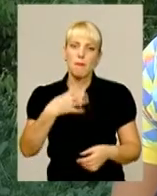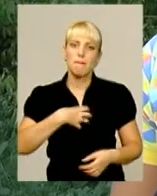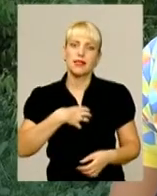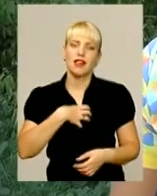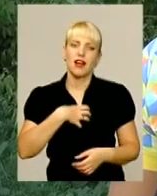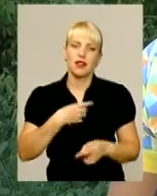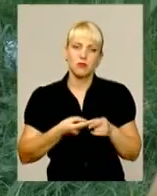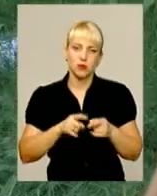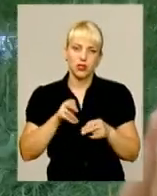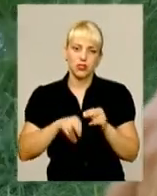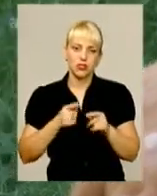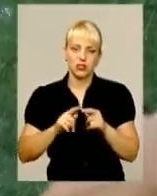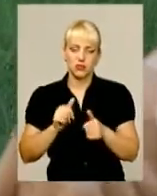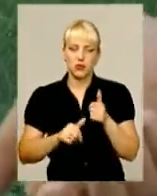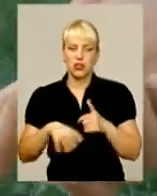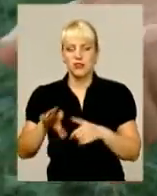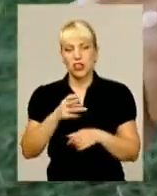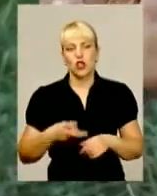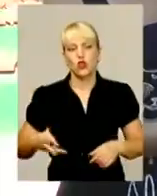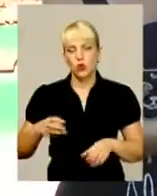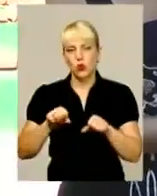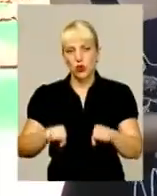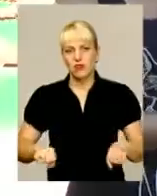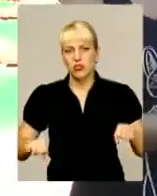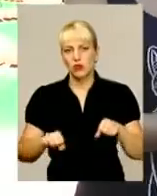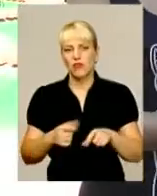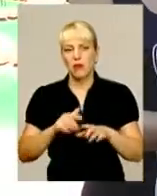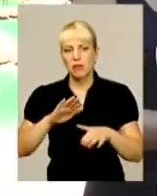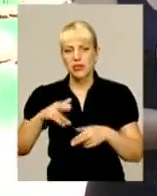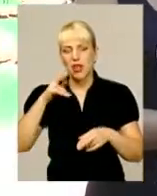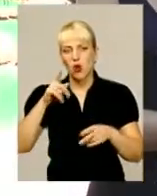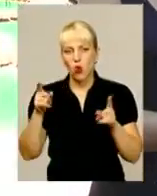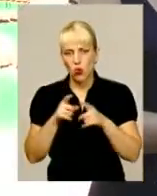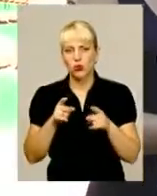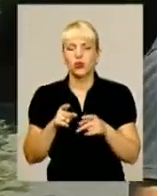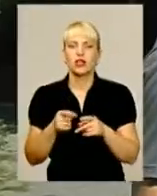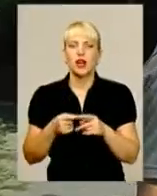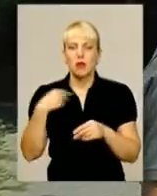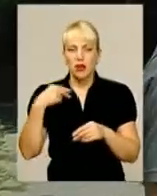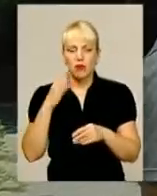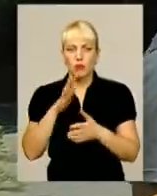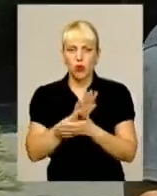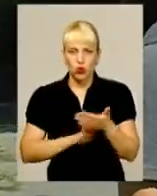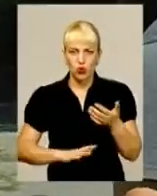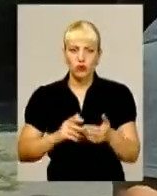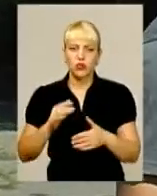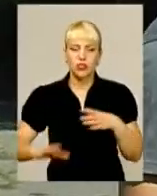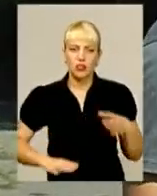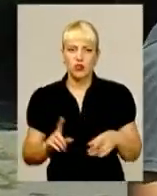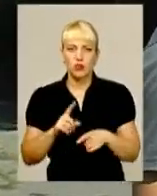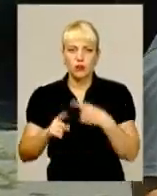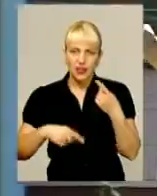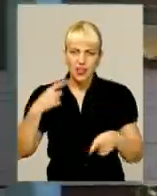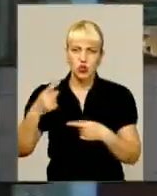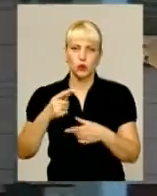закінченні цих змагань. Усі троє хмельницьких висловальників після короткої перерви продовжать тренування, аби на наступних Олімпійських іграх у Токіо